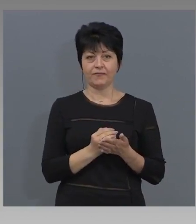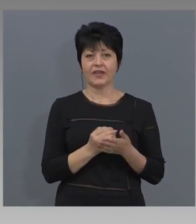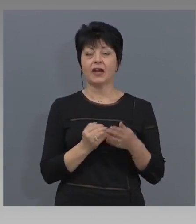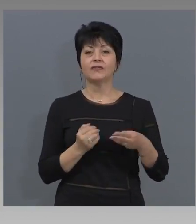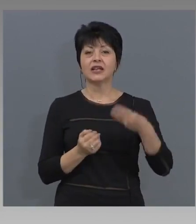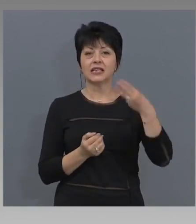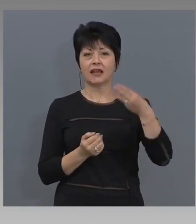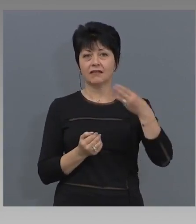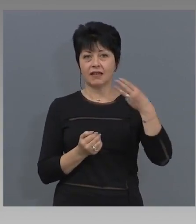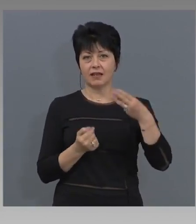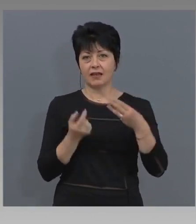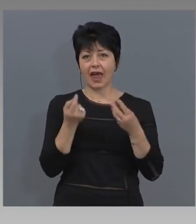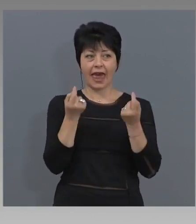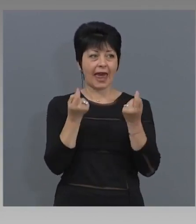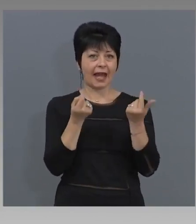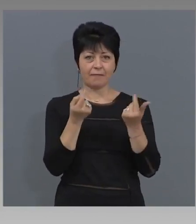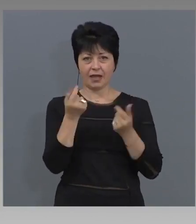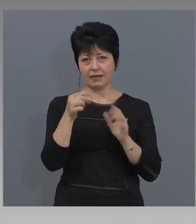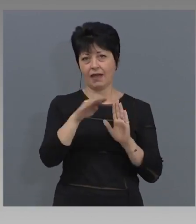елемента на програмата.